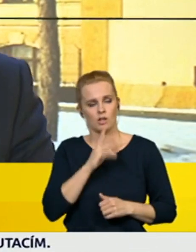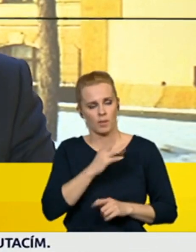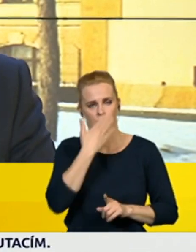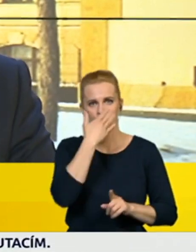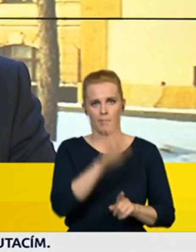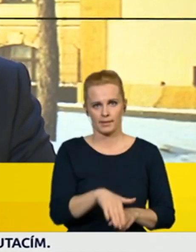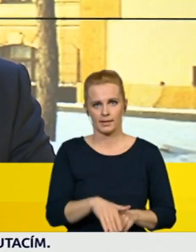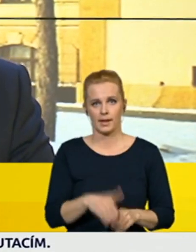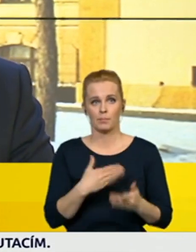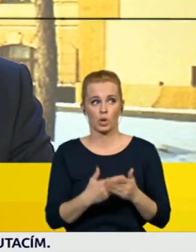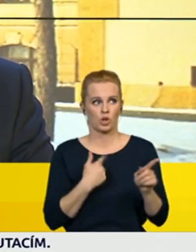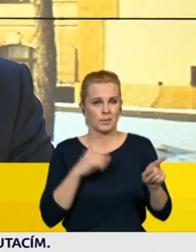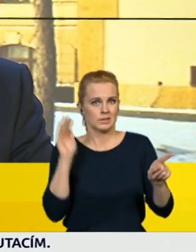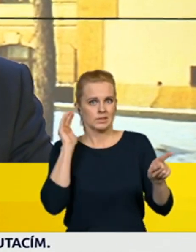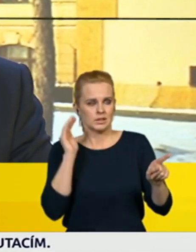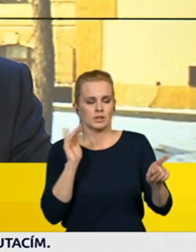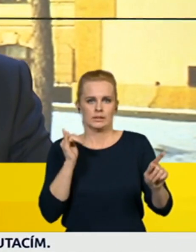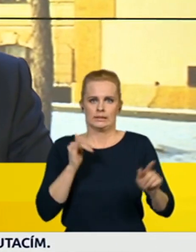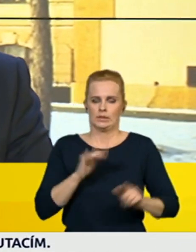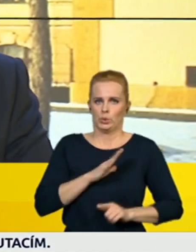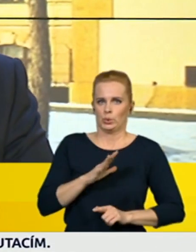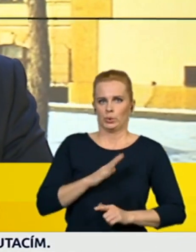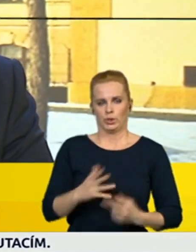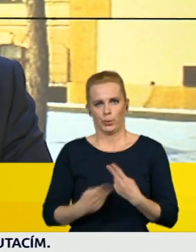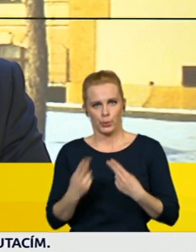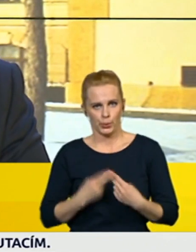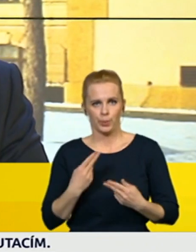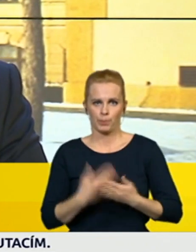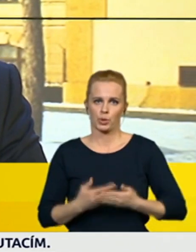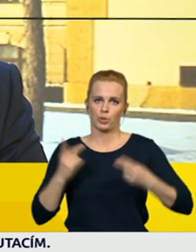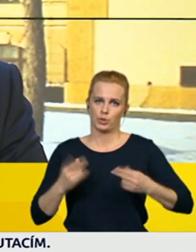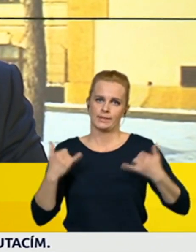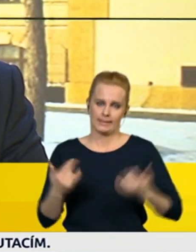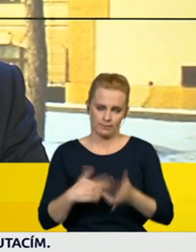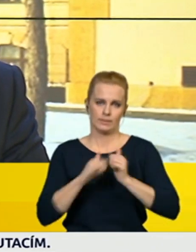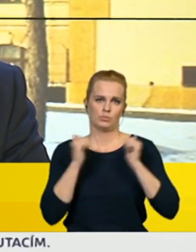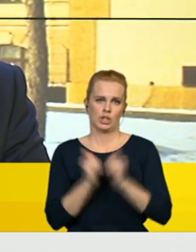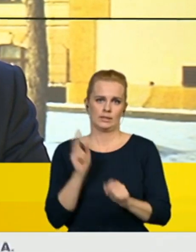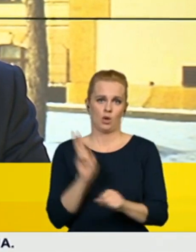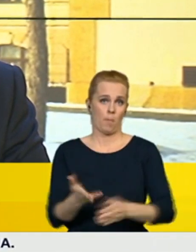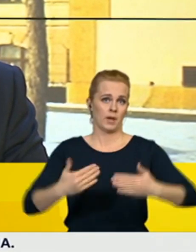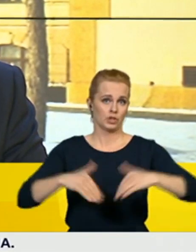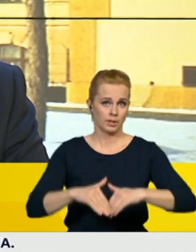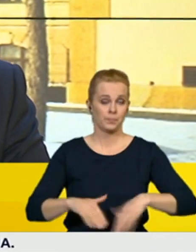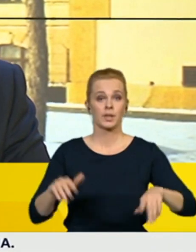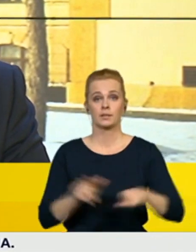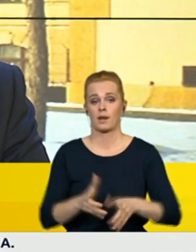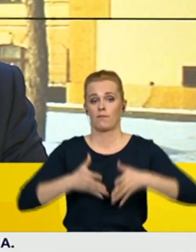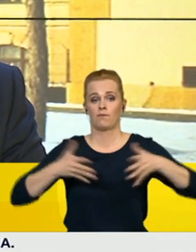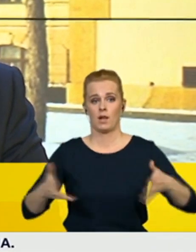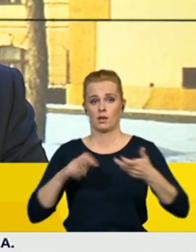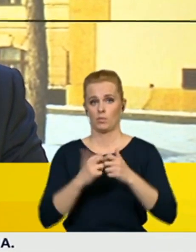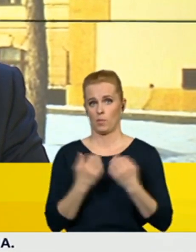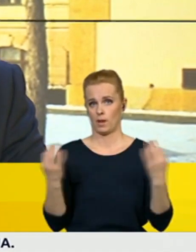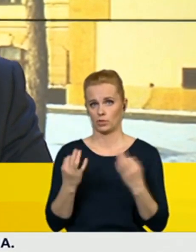toto všechno nás nutí reagovat. Současně se ukazuje, že tím velkým problémem jsou horská